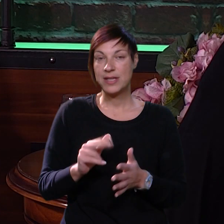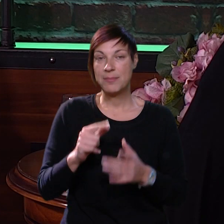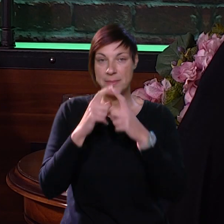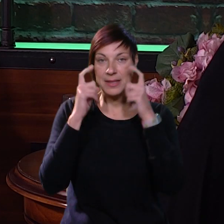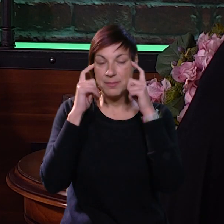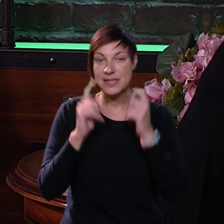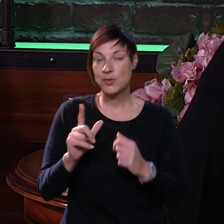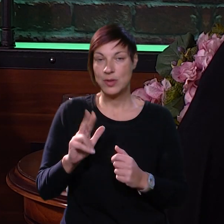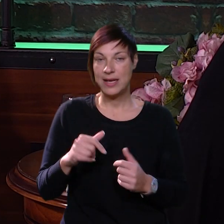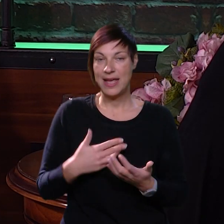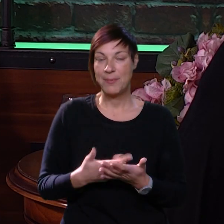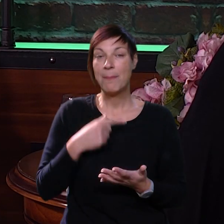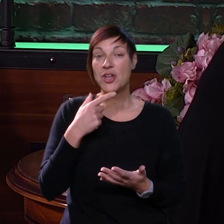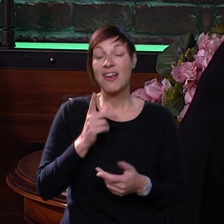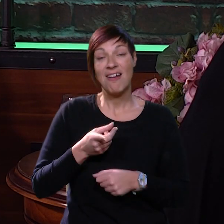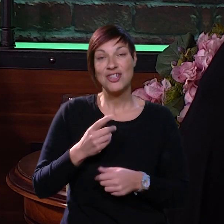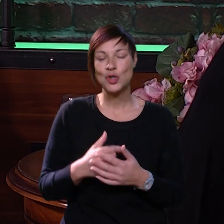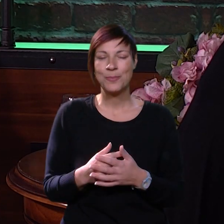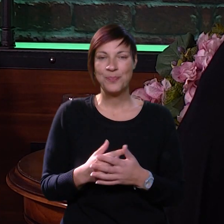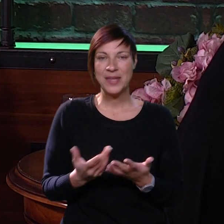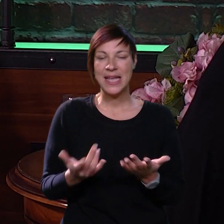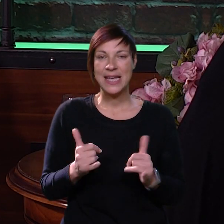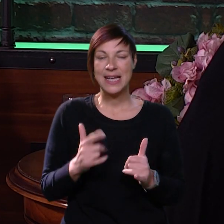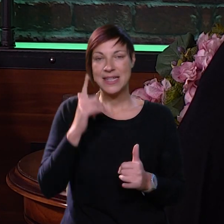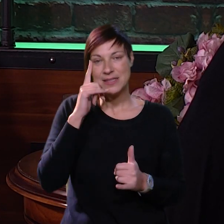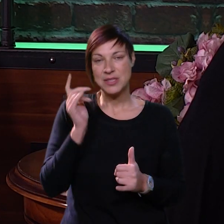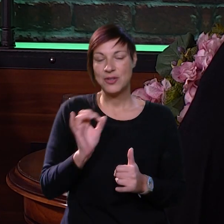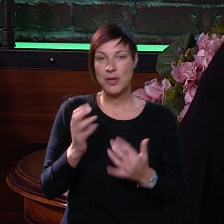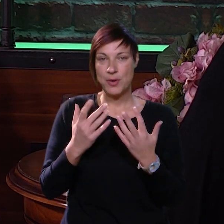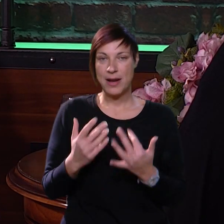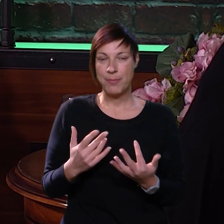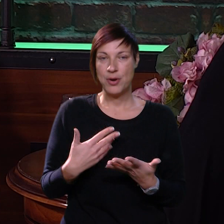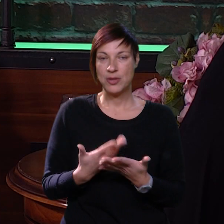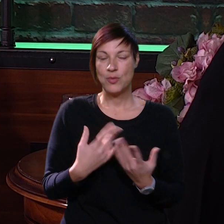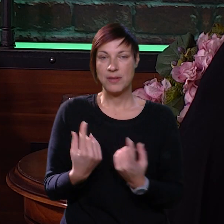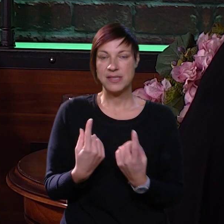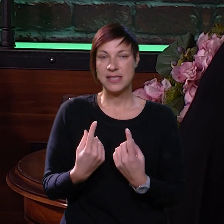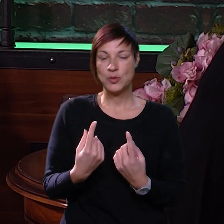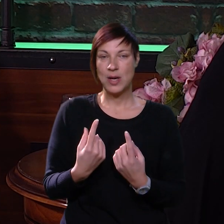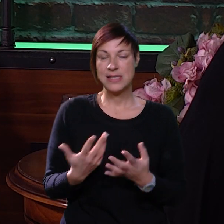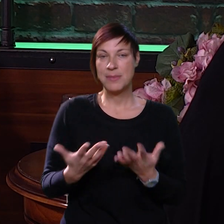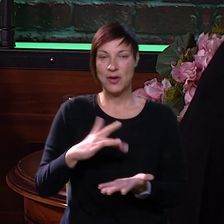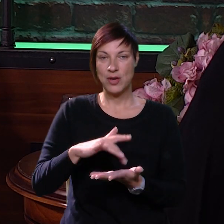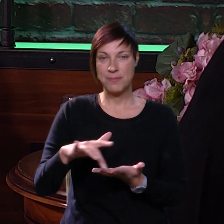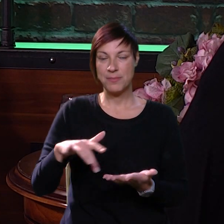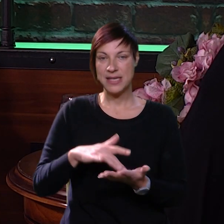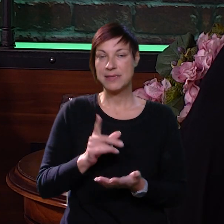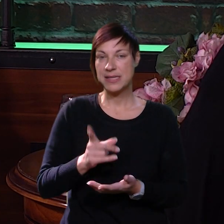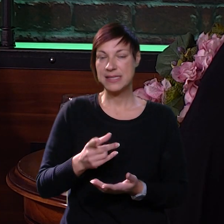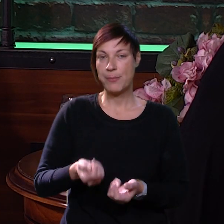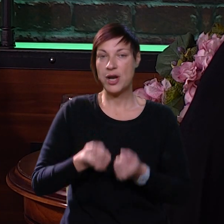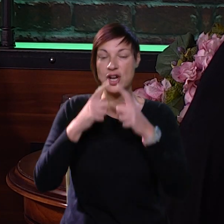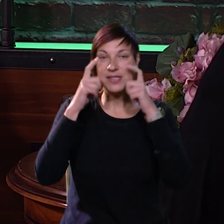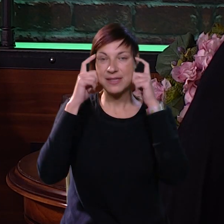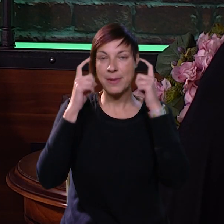treba imati masku nema pa mu napomenu ili recimo znaju ako dobro nabrojati u kojim situacijama, odnosno na kojim mjestima se